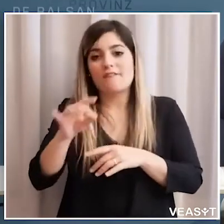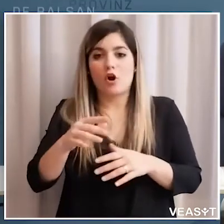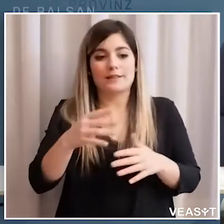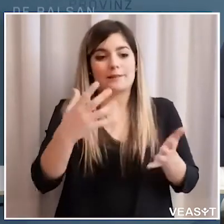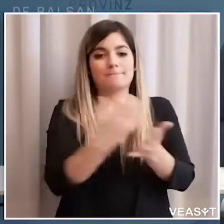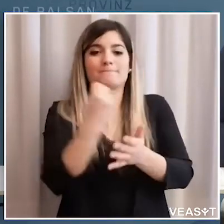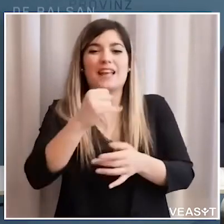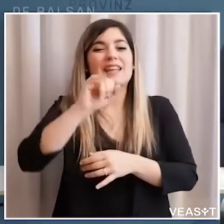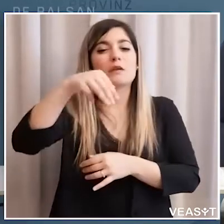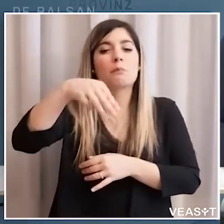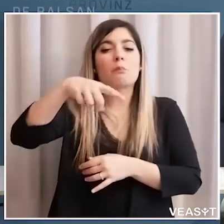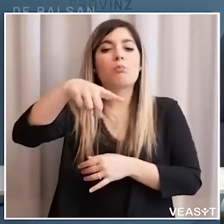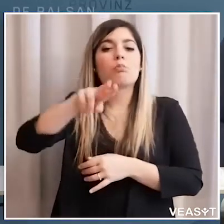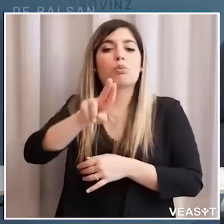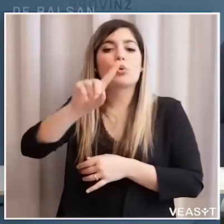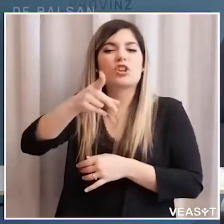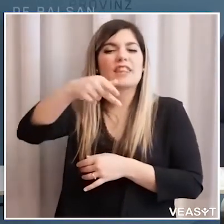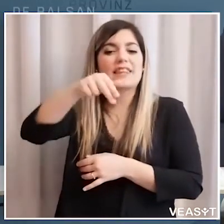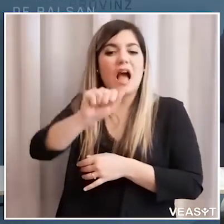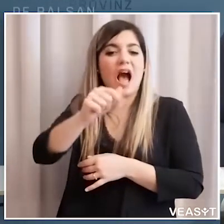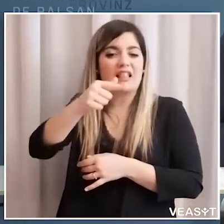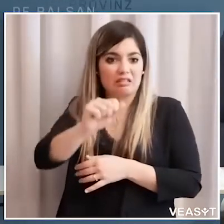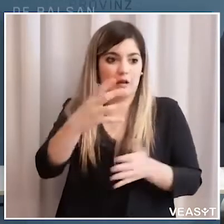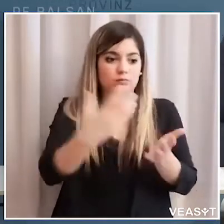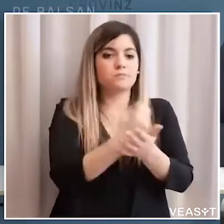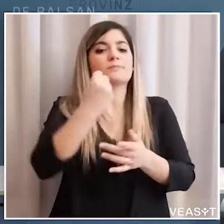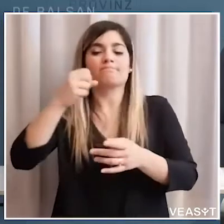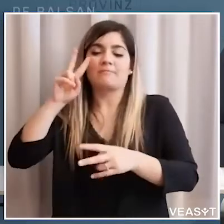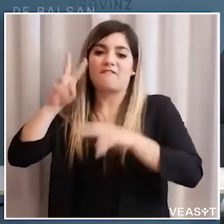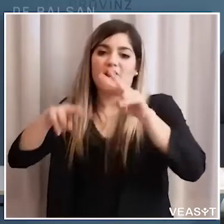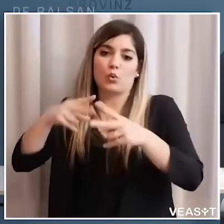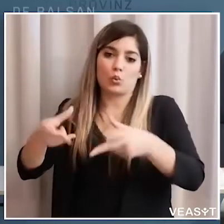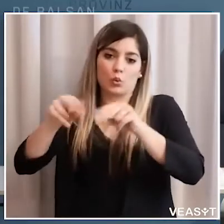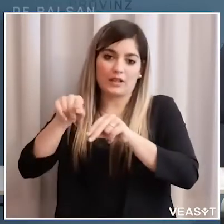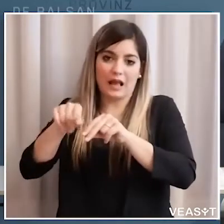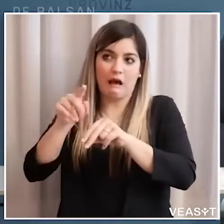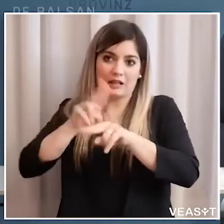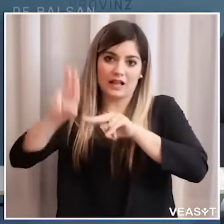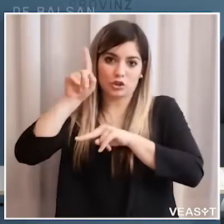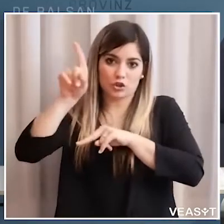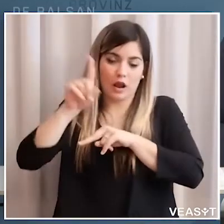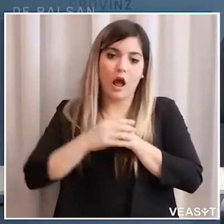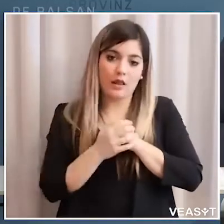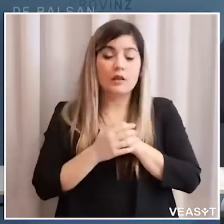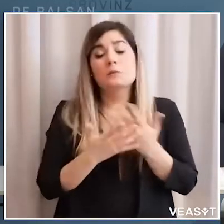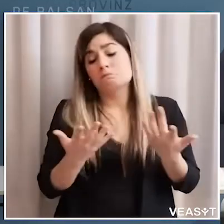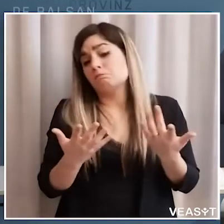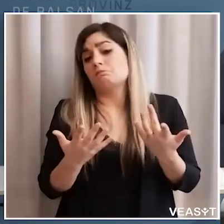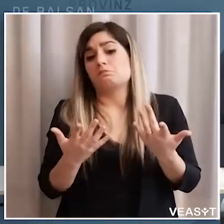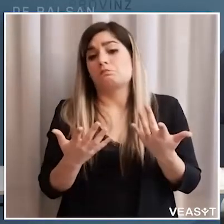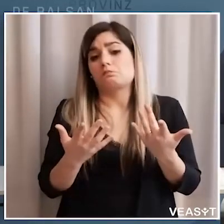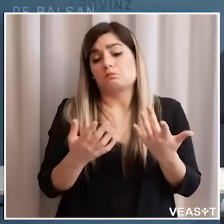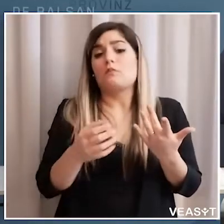sempre quando una impugnazione viene annunciata poi avviene addirittura succede che si è impugnata e non sempre si arriva addirittura poi